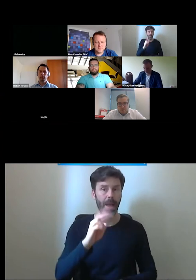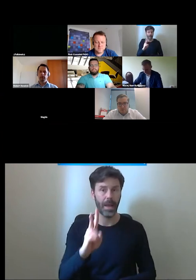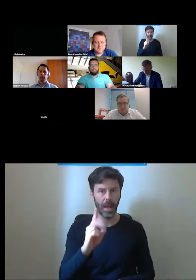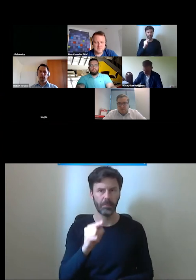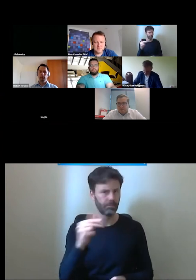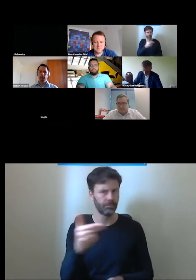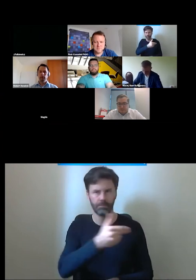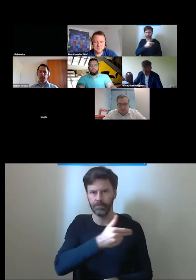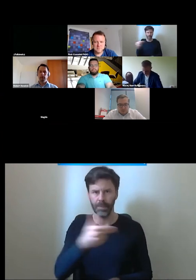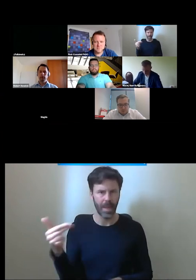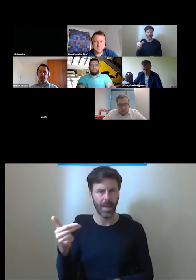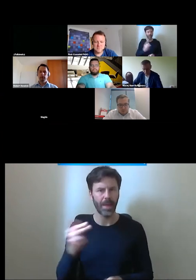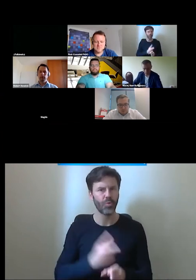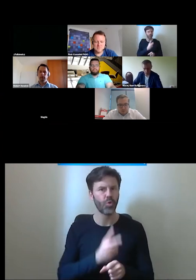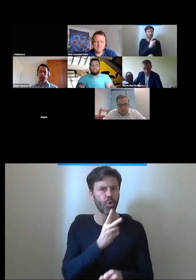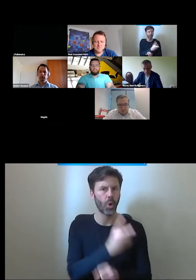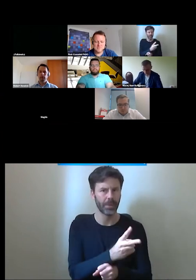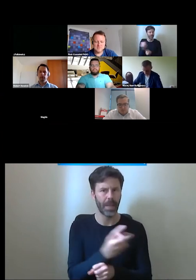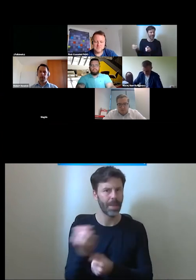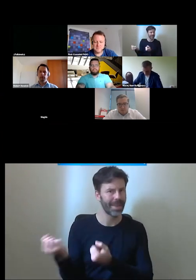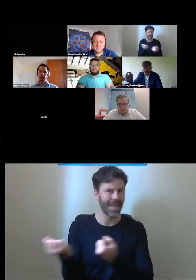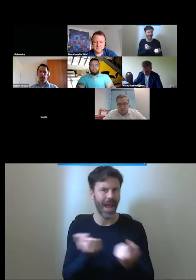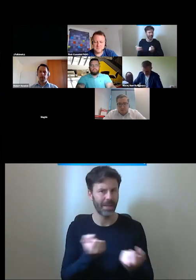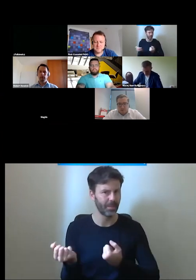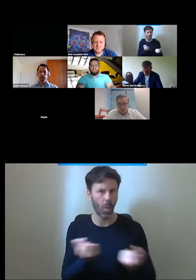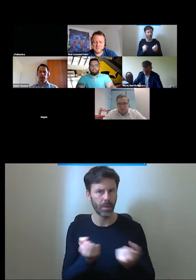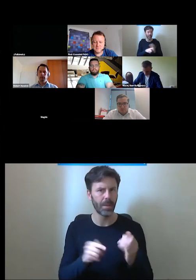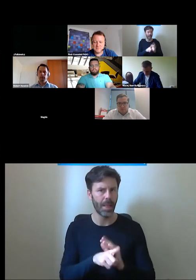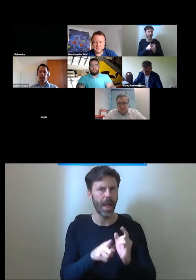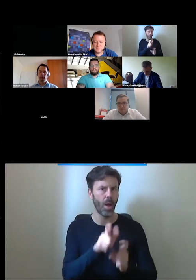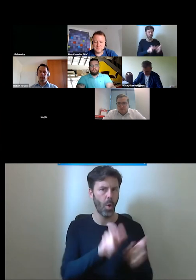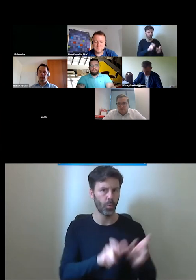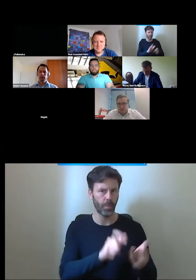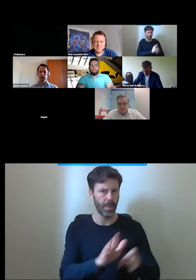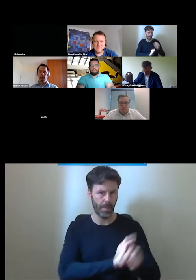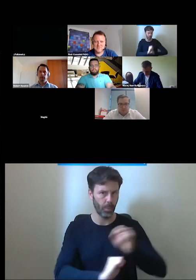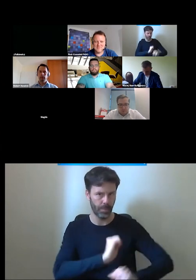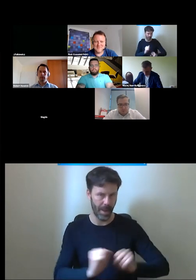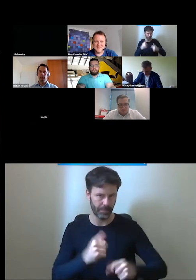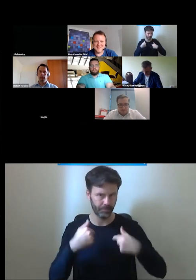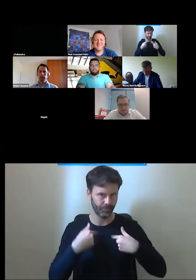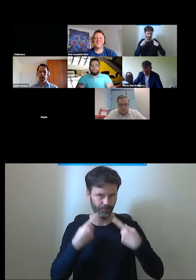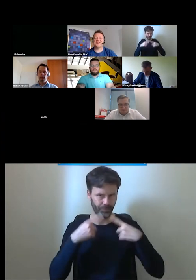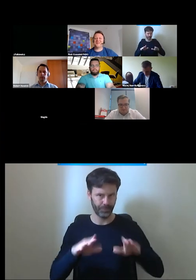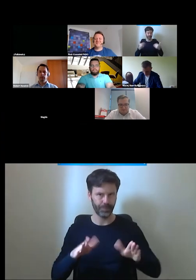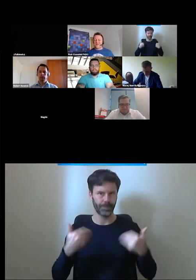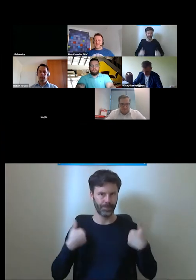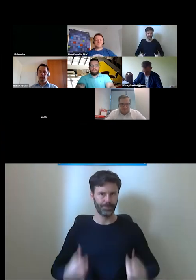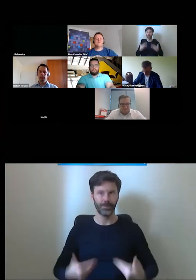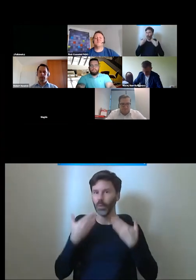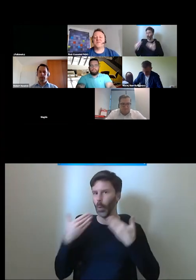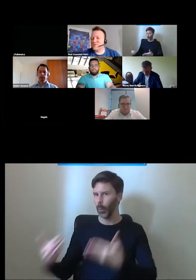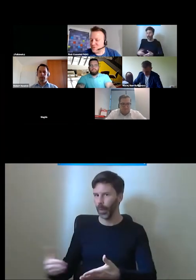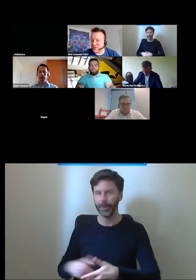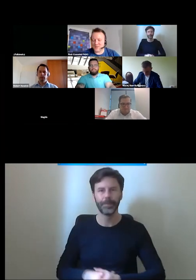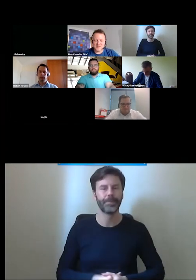transportu kolejowego dla osób z niepełnosprawnościami. To taki wstęp autobiograficzny. Dziękuję. Bardzo